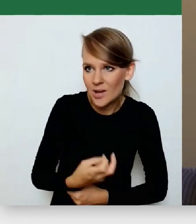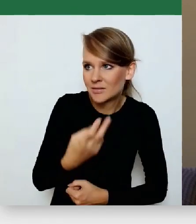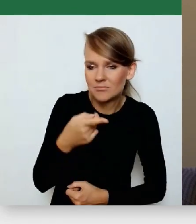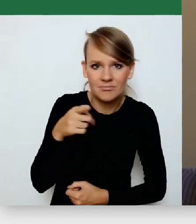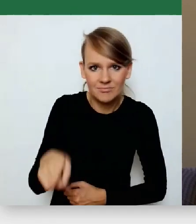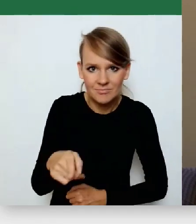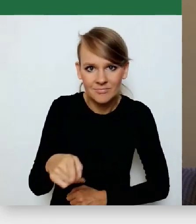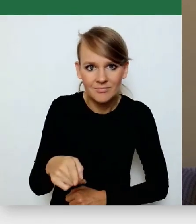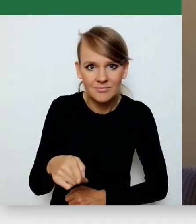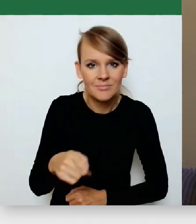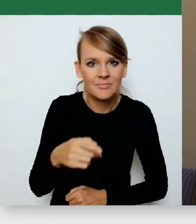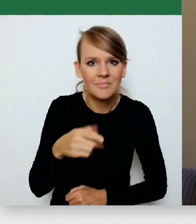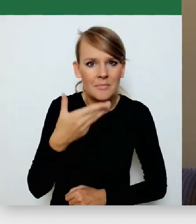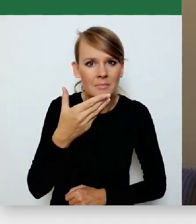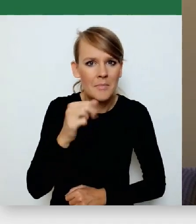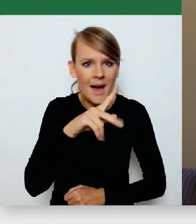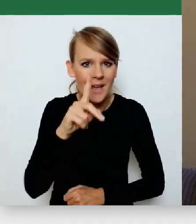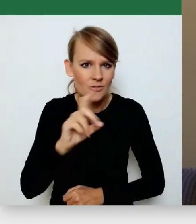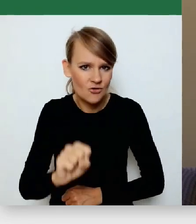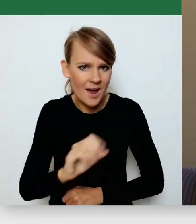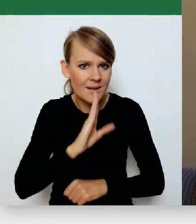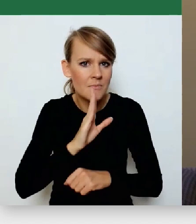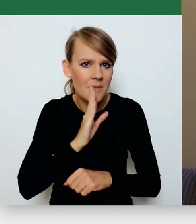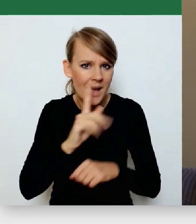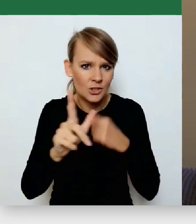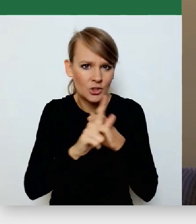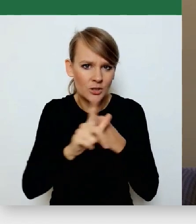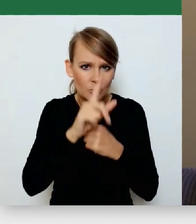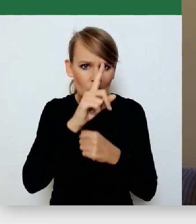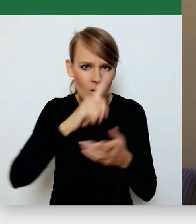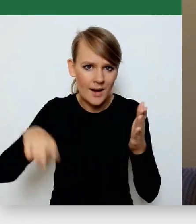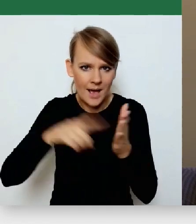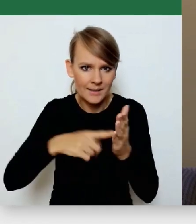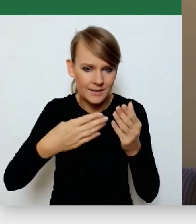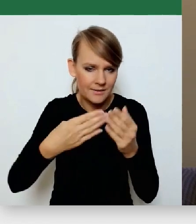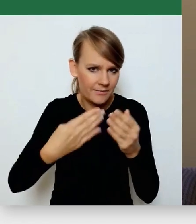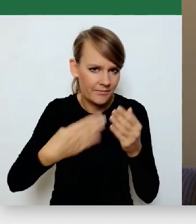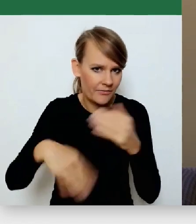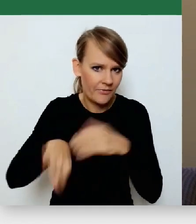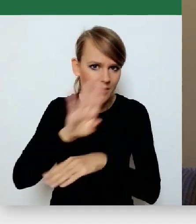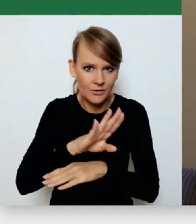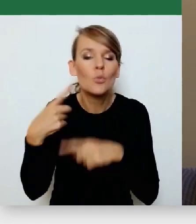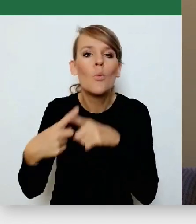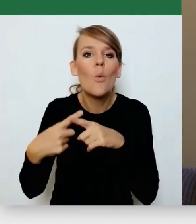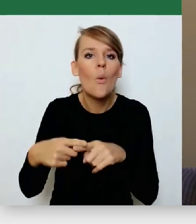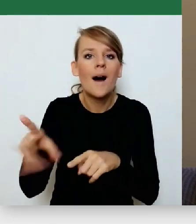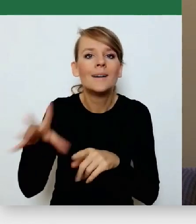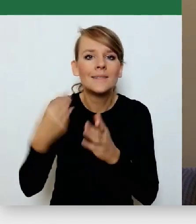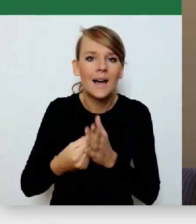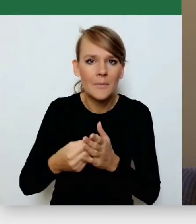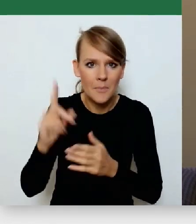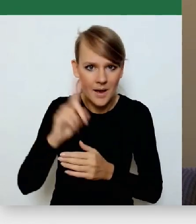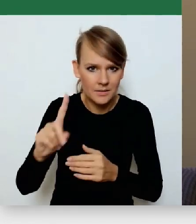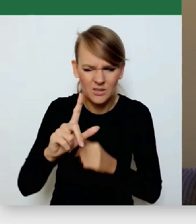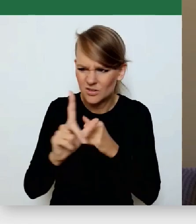chyba 70 razy, 70 razy wzrosła wysokość marży spółek Skarbu Państwa, 72 razy,